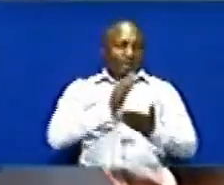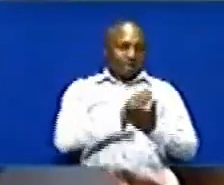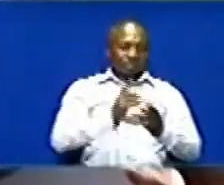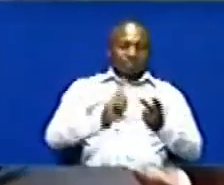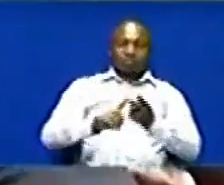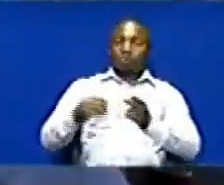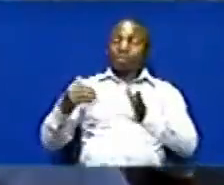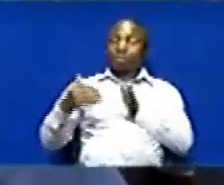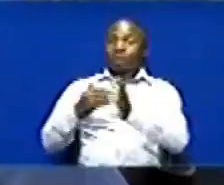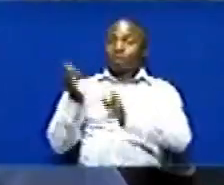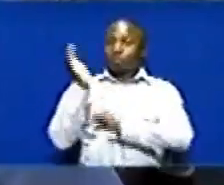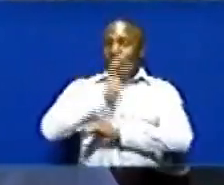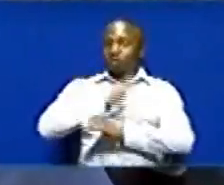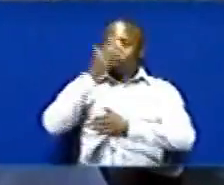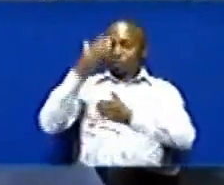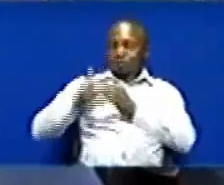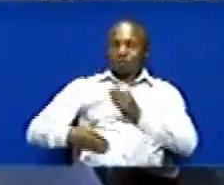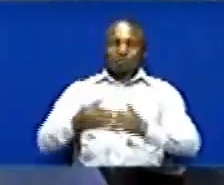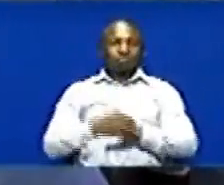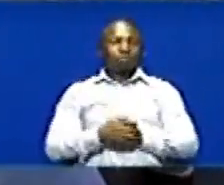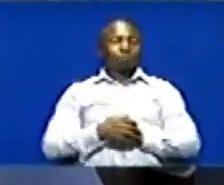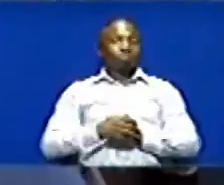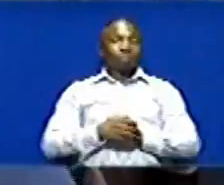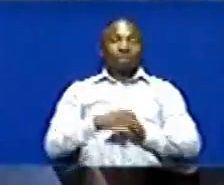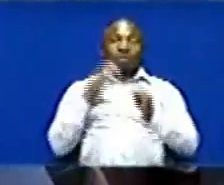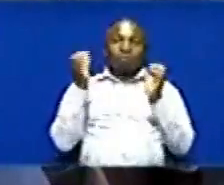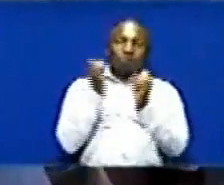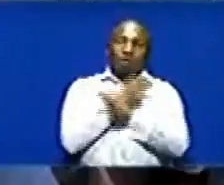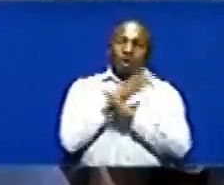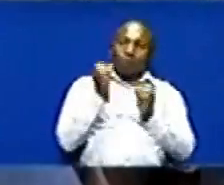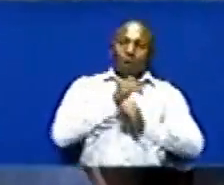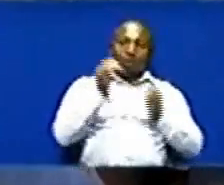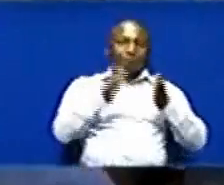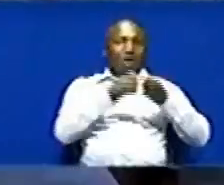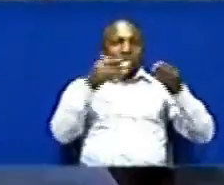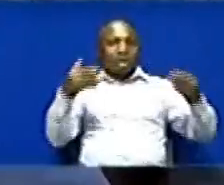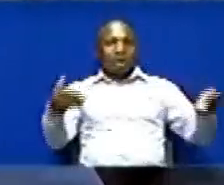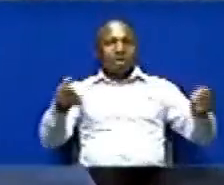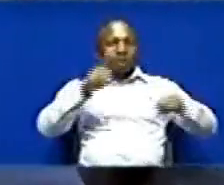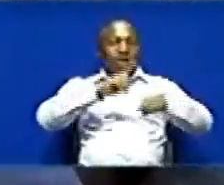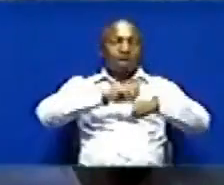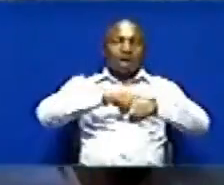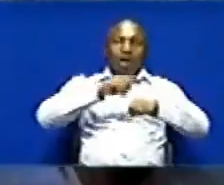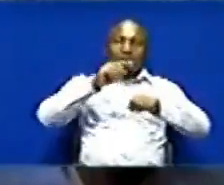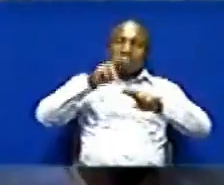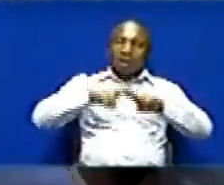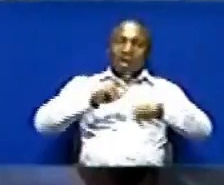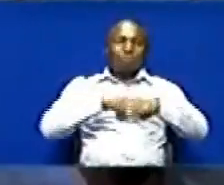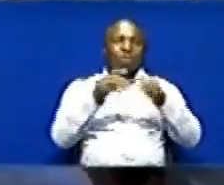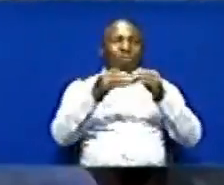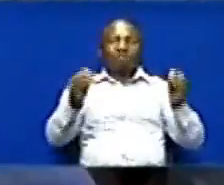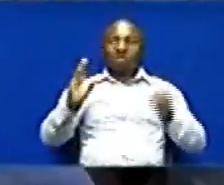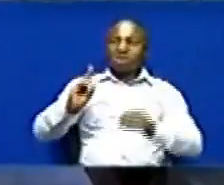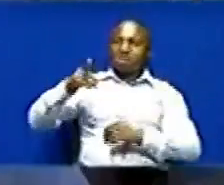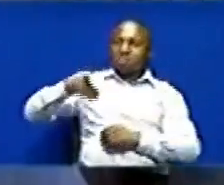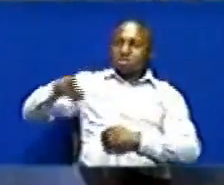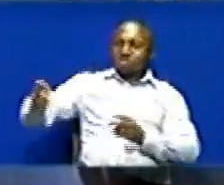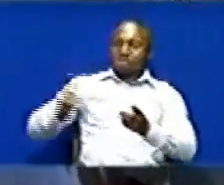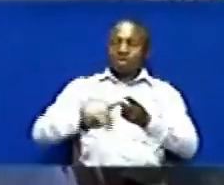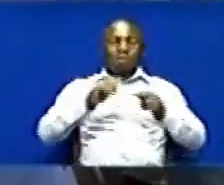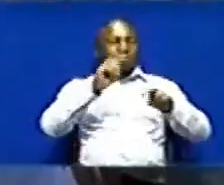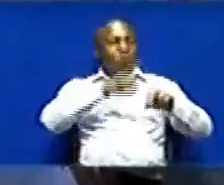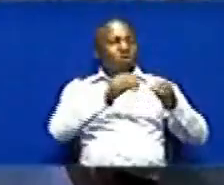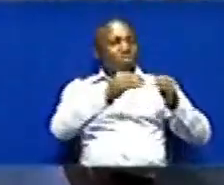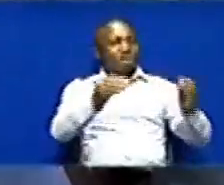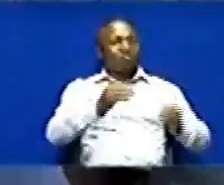azifikia mshoni Hama lamiko ambayo majalada kukambda mrefu kwa DPP Siju kukambda mrefu kwa kwa mpelezi